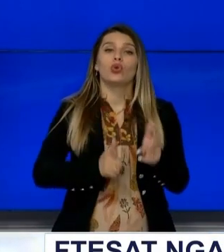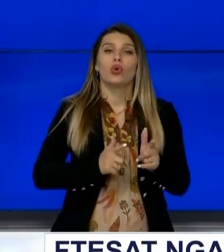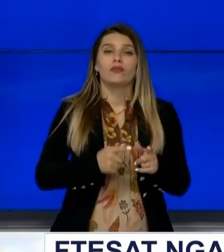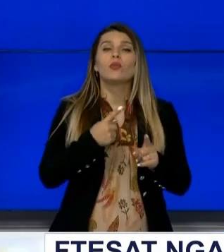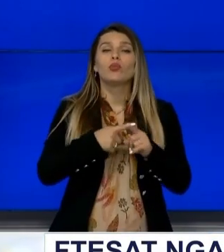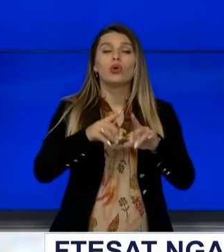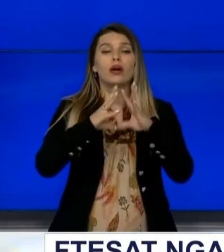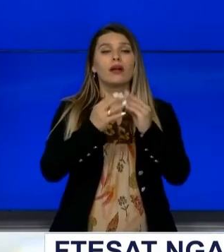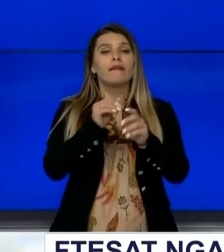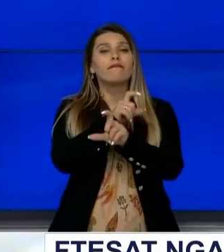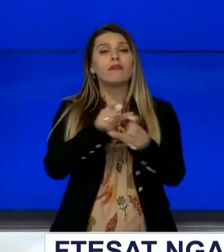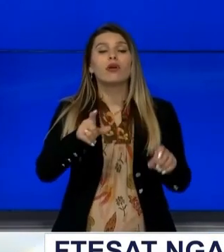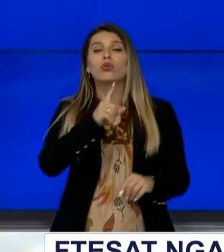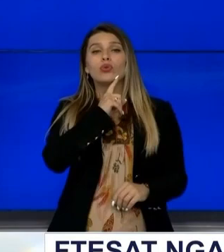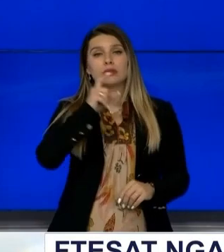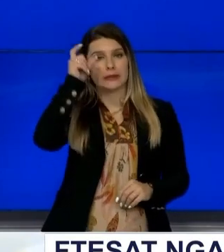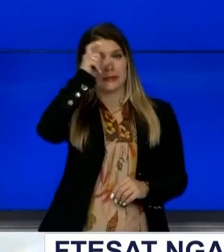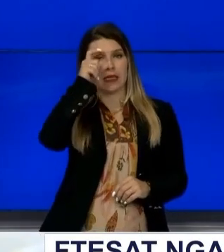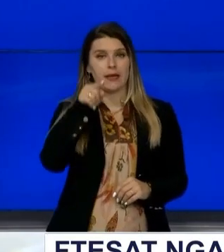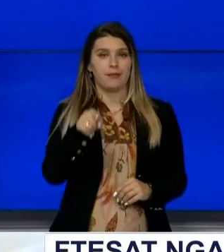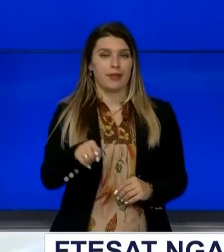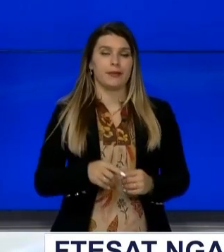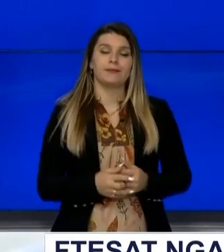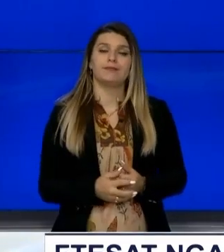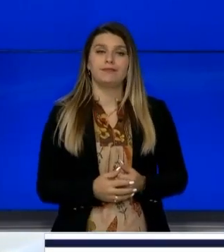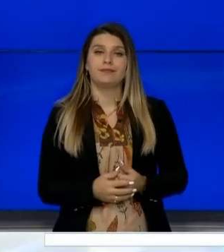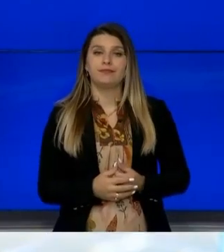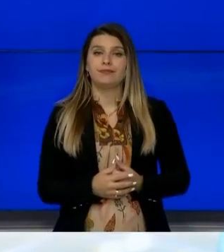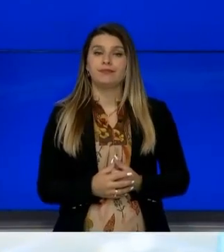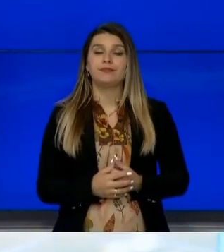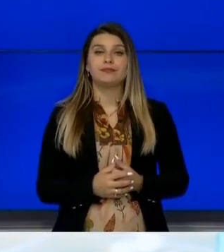Serbia në pragun është të pison ka shkruar Balovci